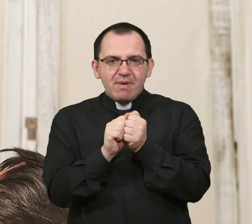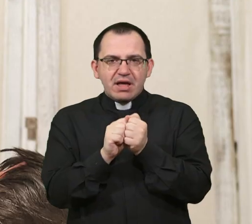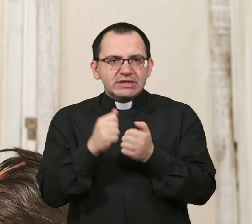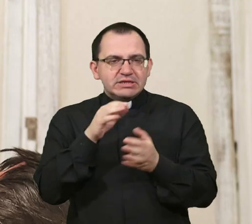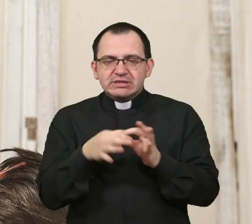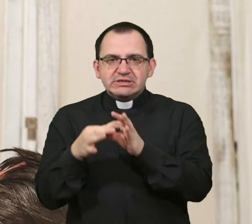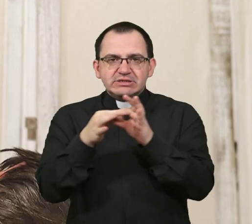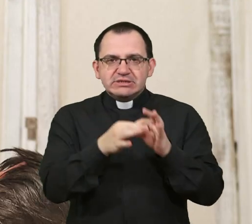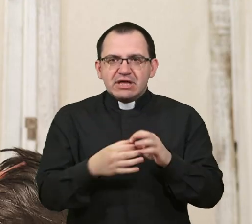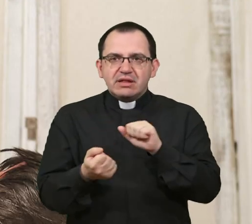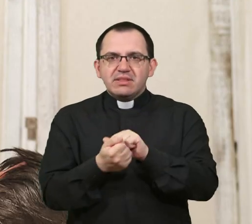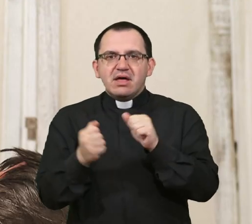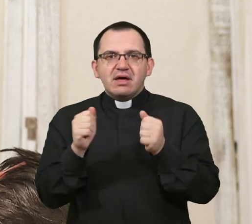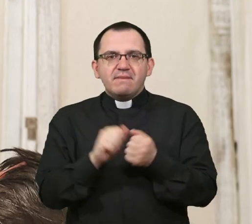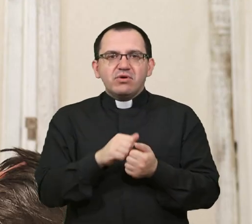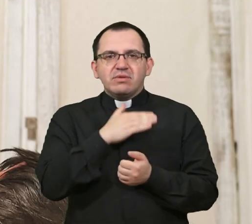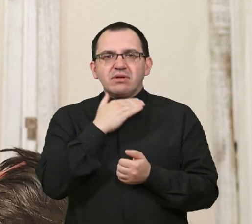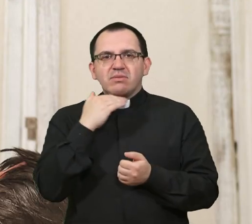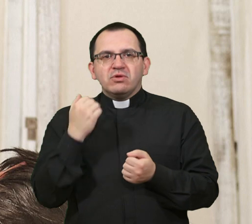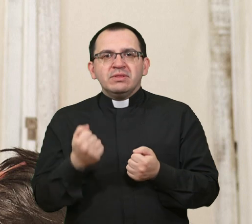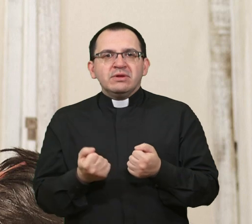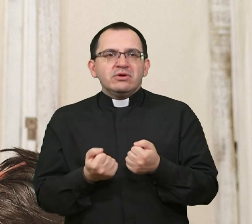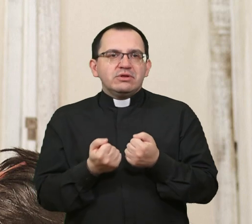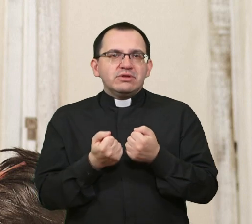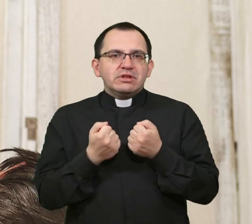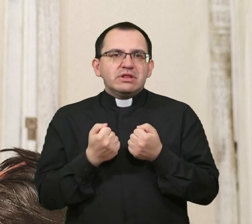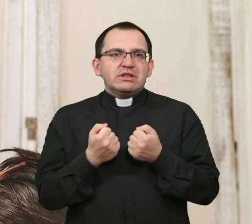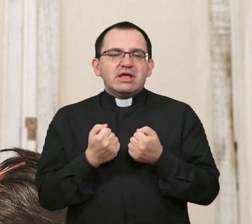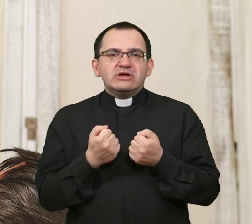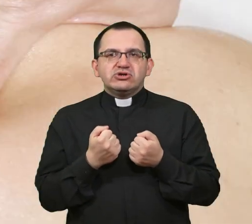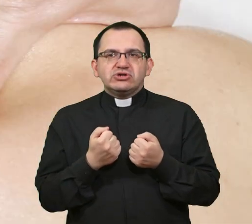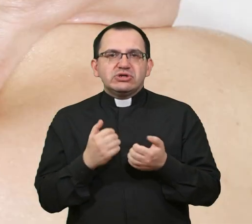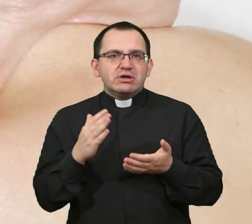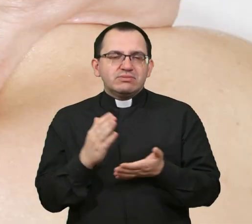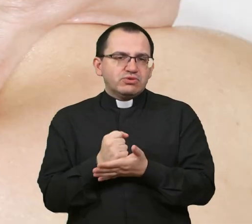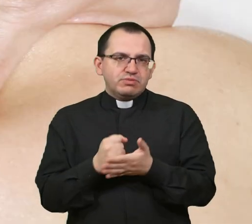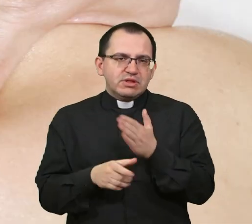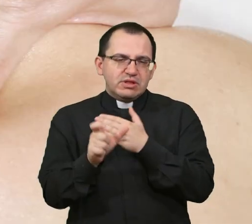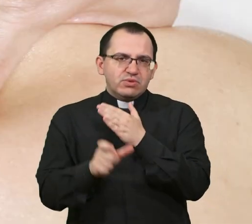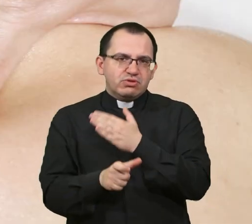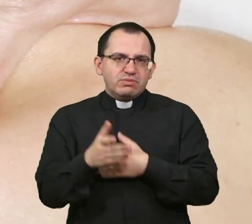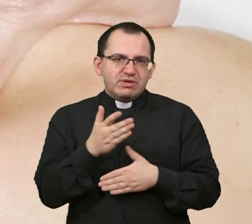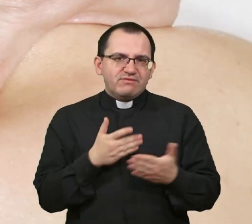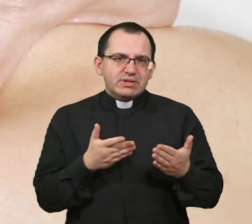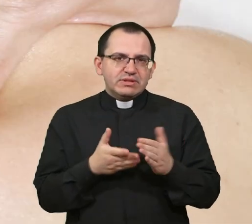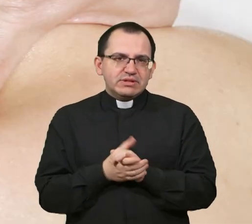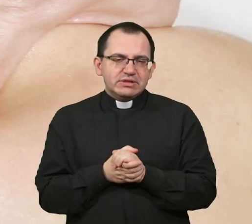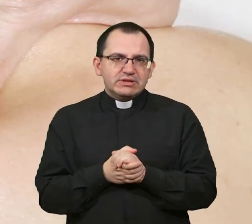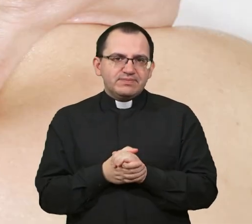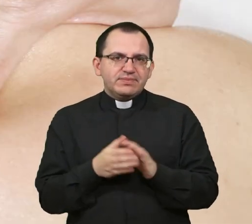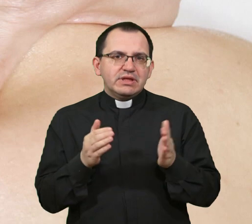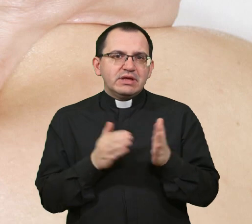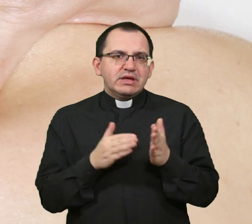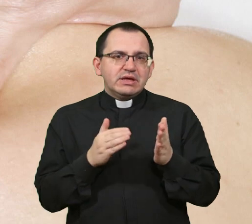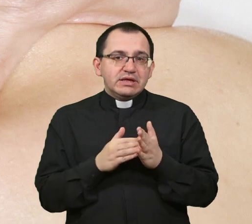jer je puno teže na otvorenom trštu rada, pogotovo za osobe s invaliditetom. Potrebno